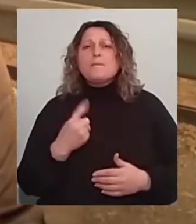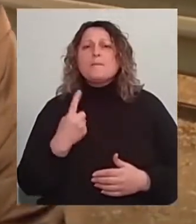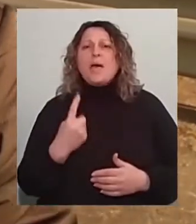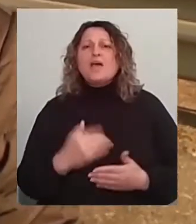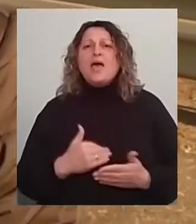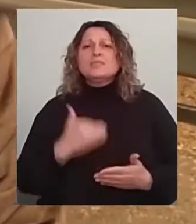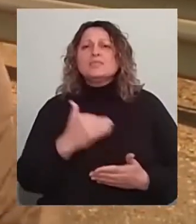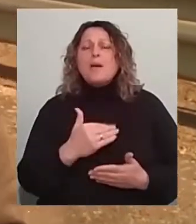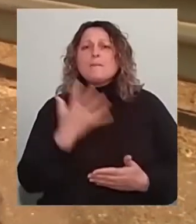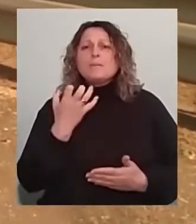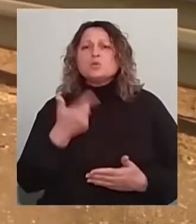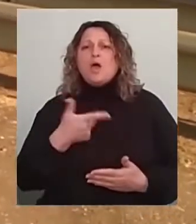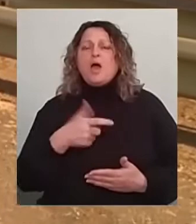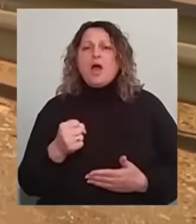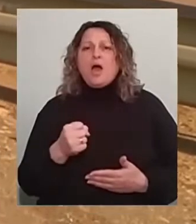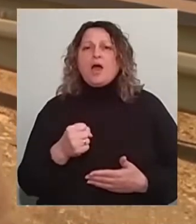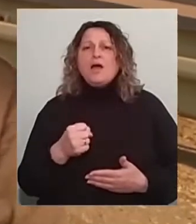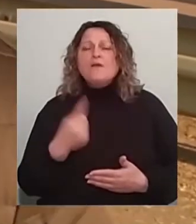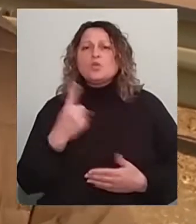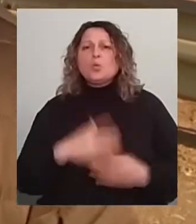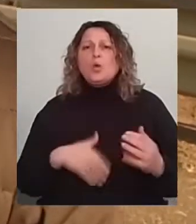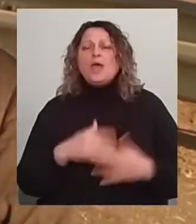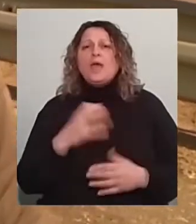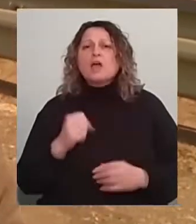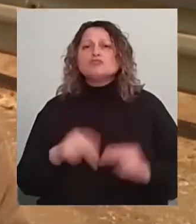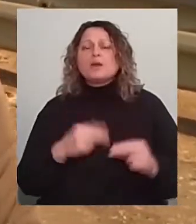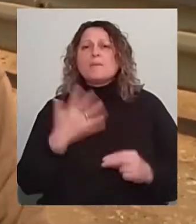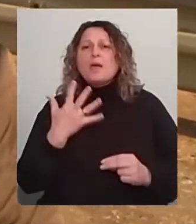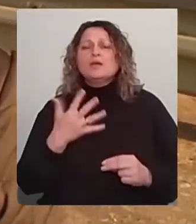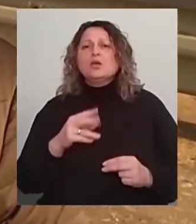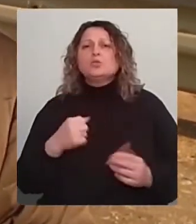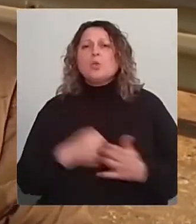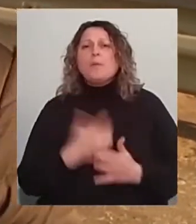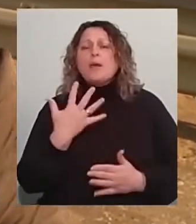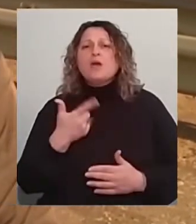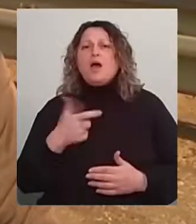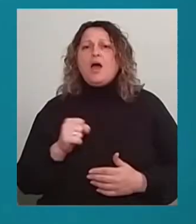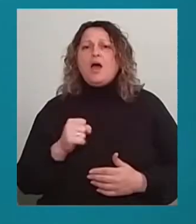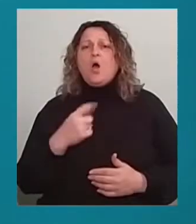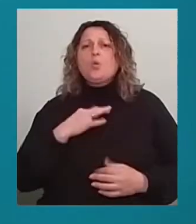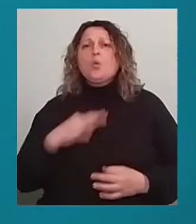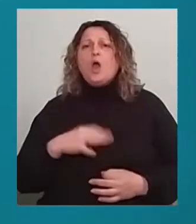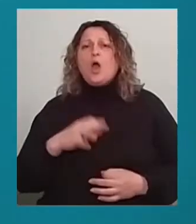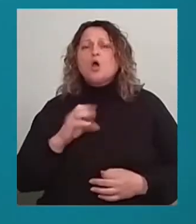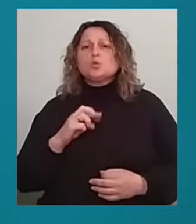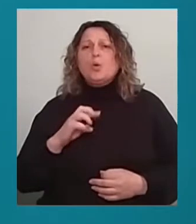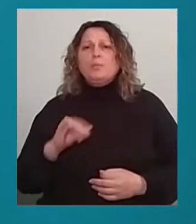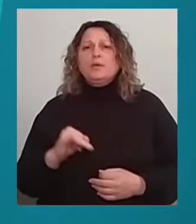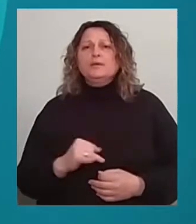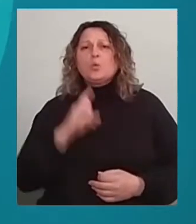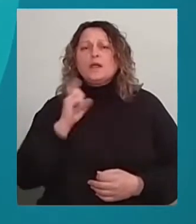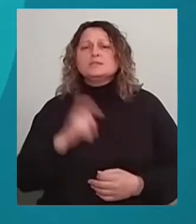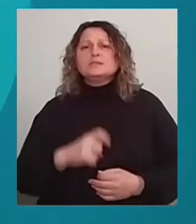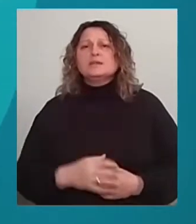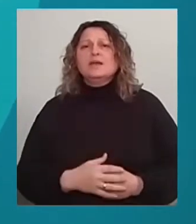500 гектарів в одніх руках, і через 5 років до 5000 гектар юридичній особі, українці. Нагадаємо,